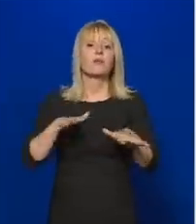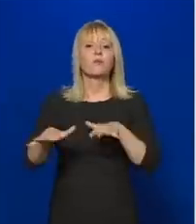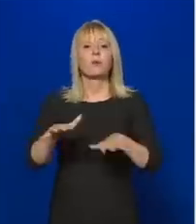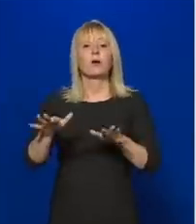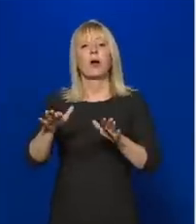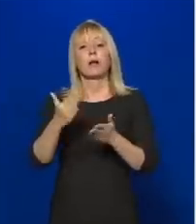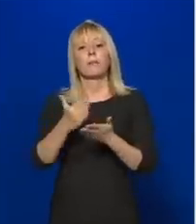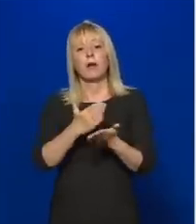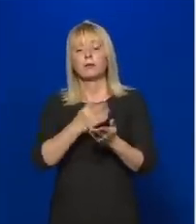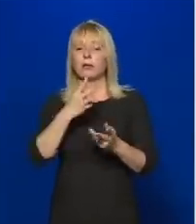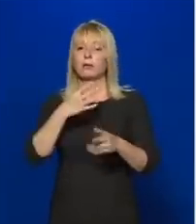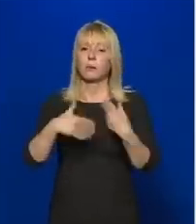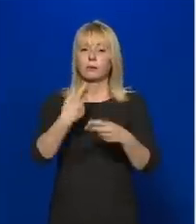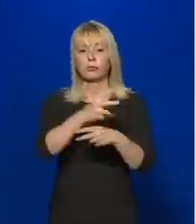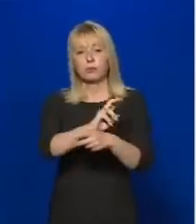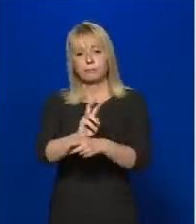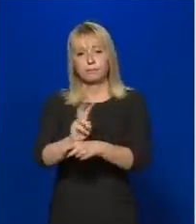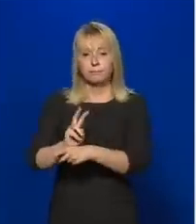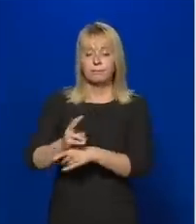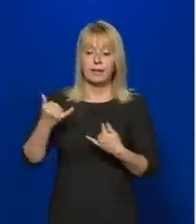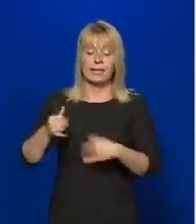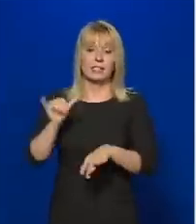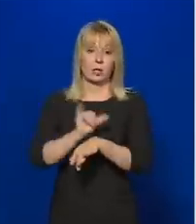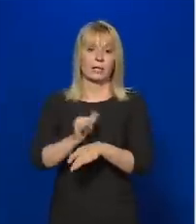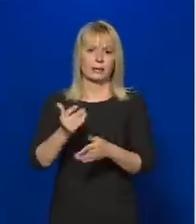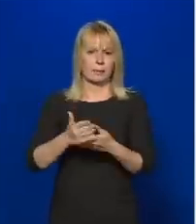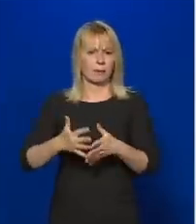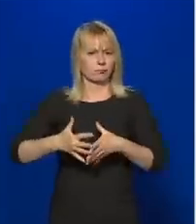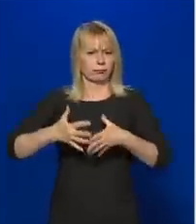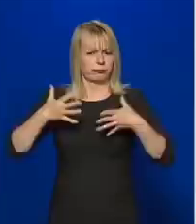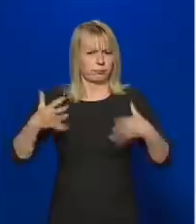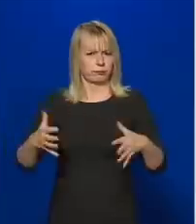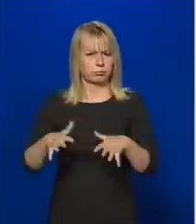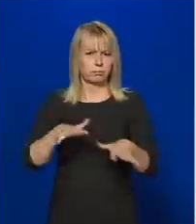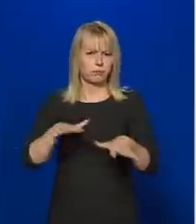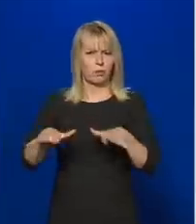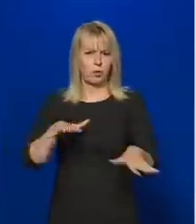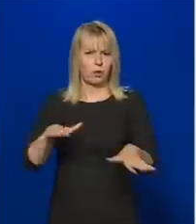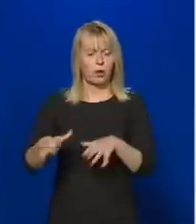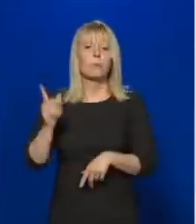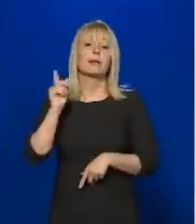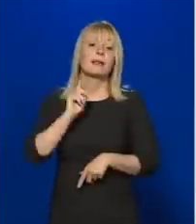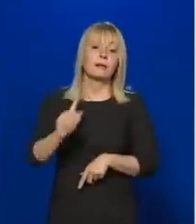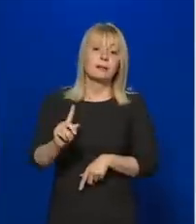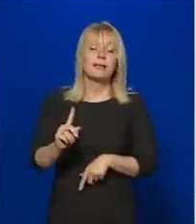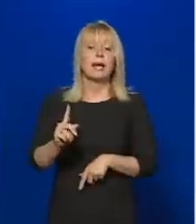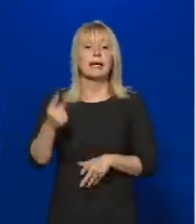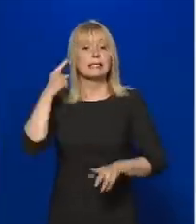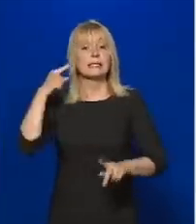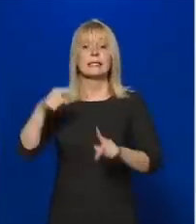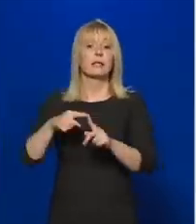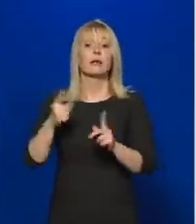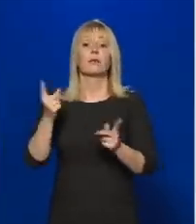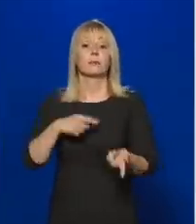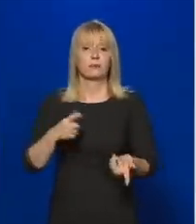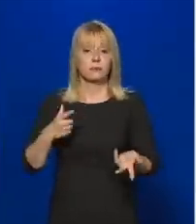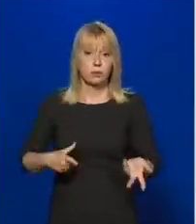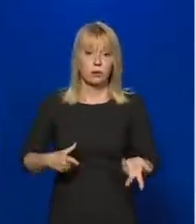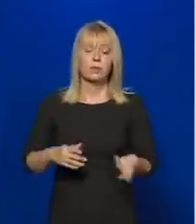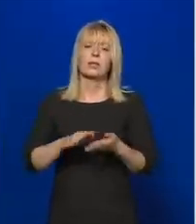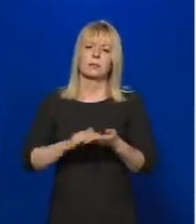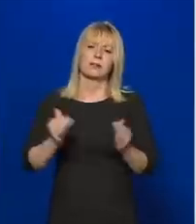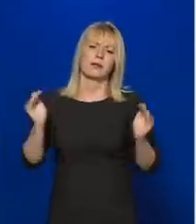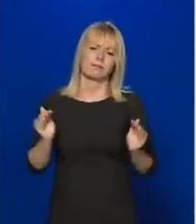is figyeljük, azt is láttuk, hogy ezen a héten egyébként megnőtt az autóforgalom, de hát a célja éppen az volt az intézkedésnek, hogy minél